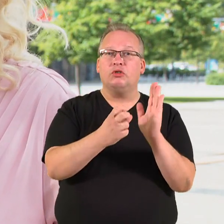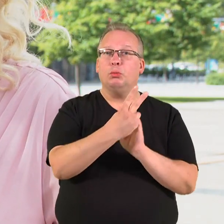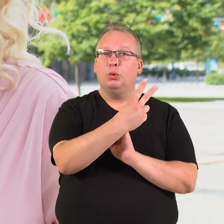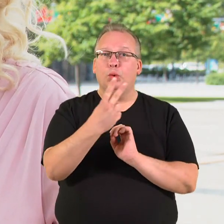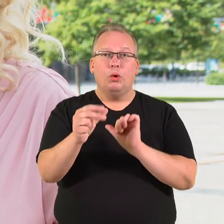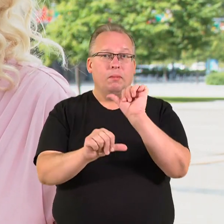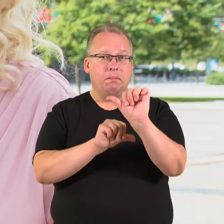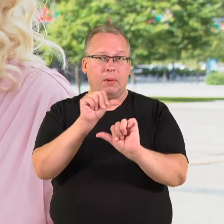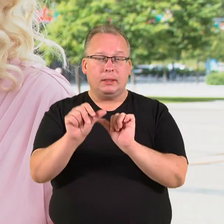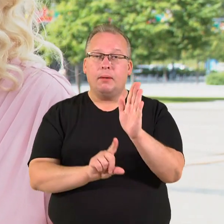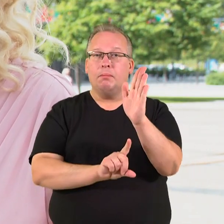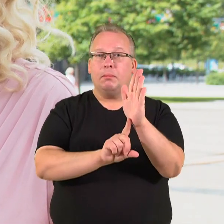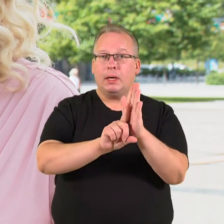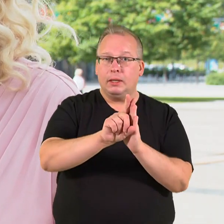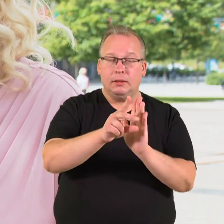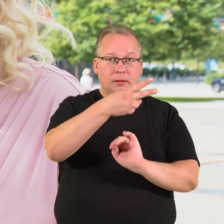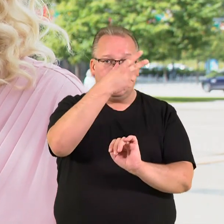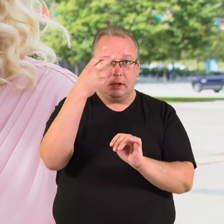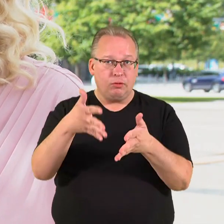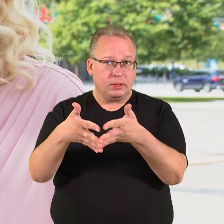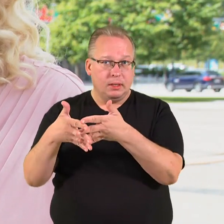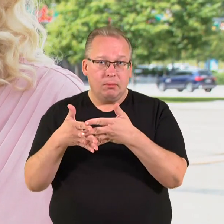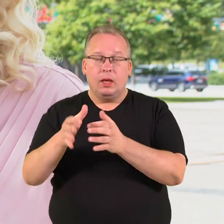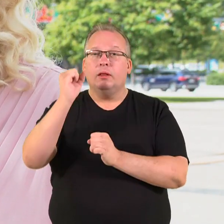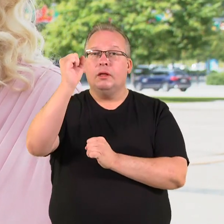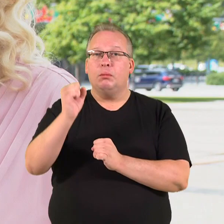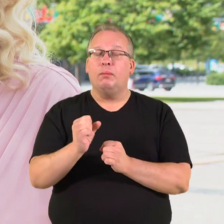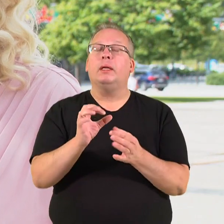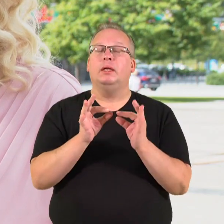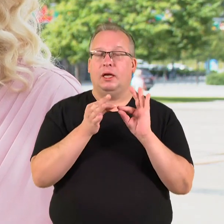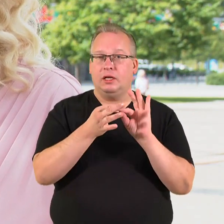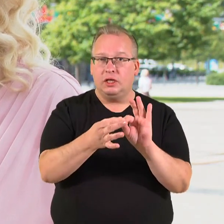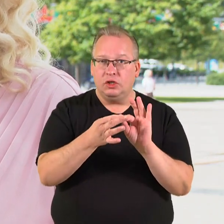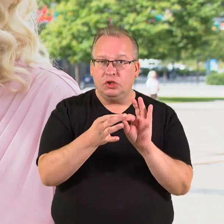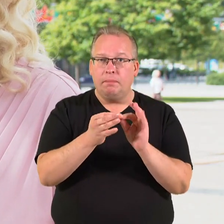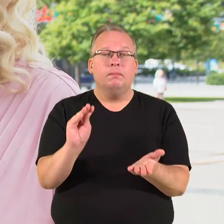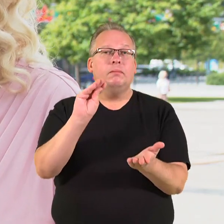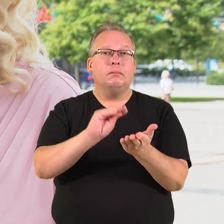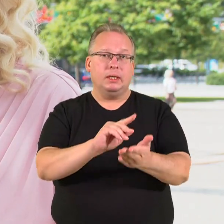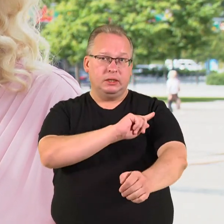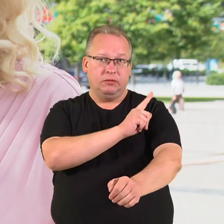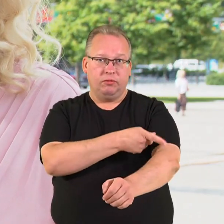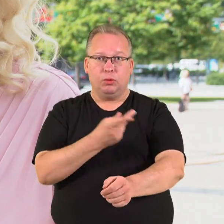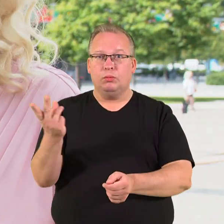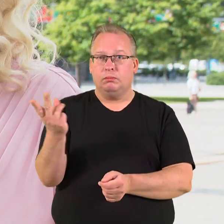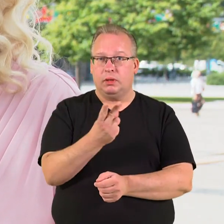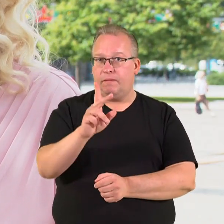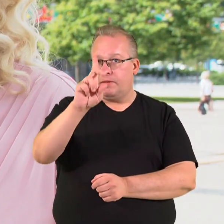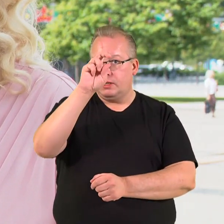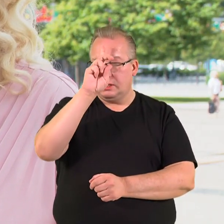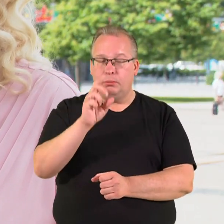metais užmėgsti Lietuvos ir Junktinių valstyjų diplomatiniai santykiai įtais nuo tvirtus mūsų šalių ryšius.